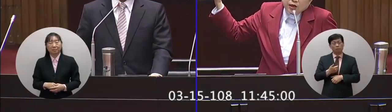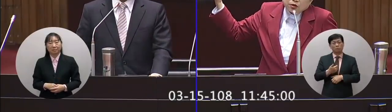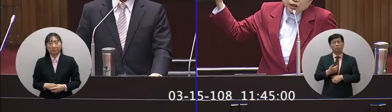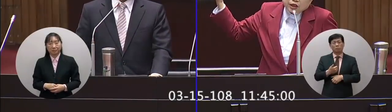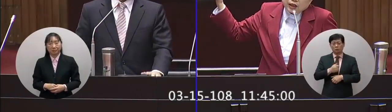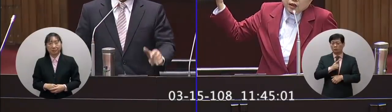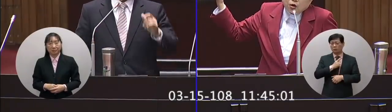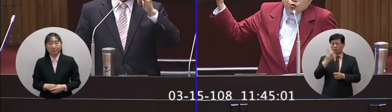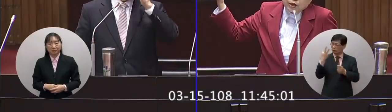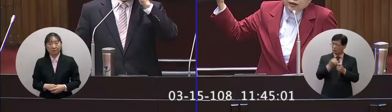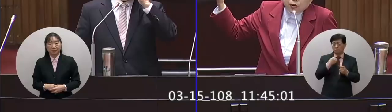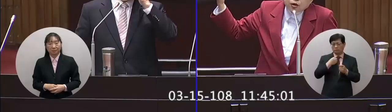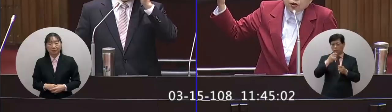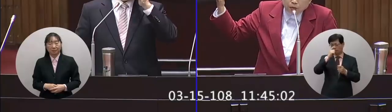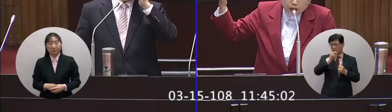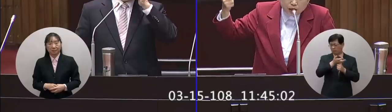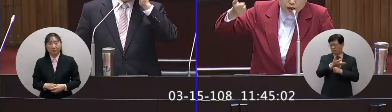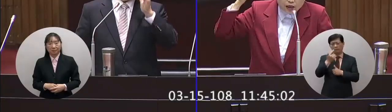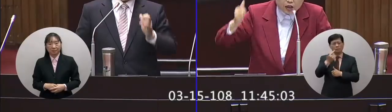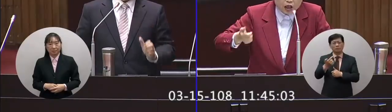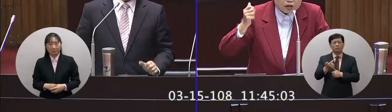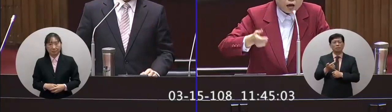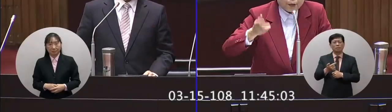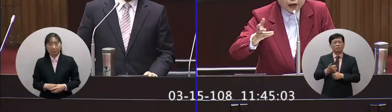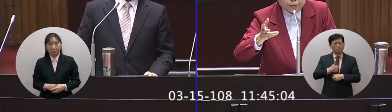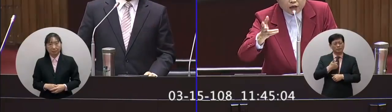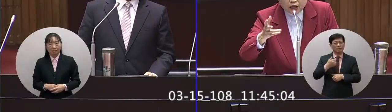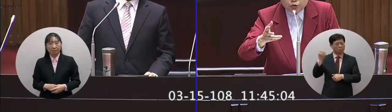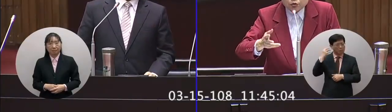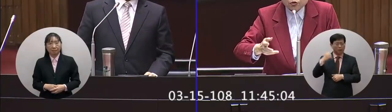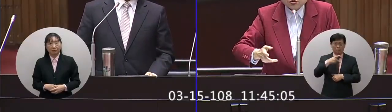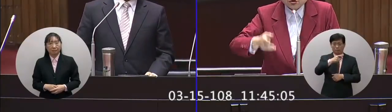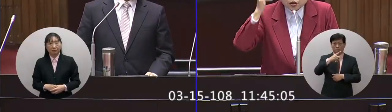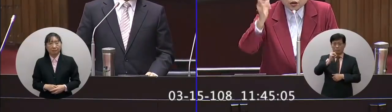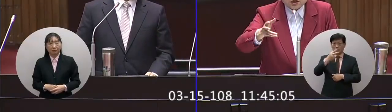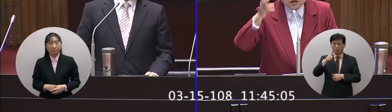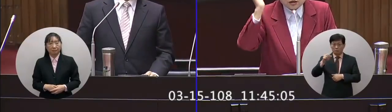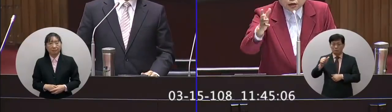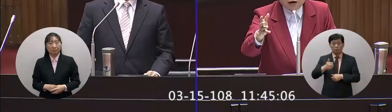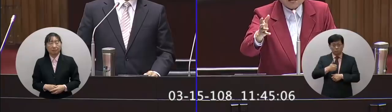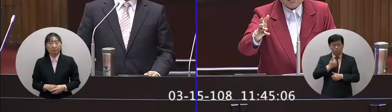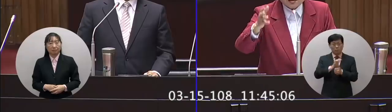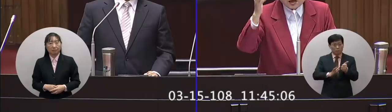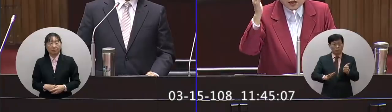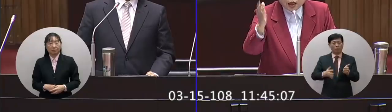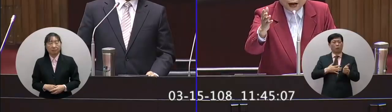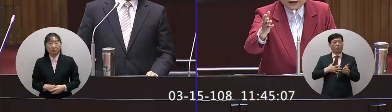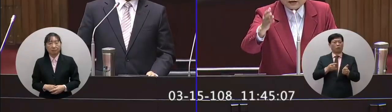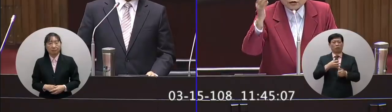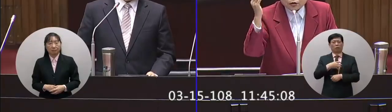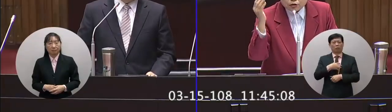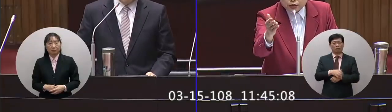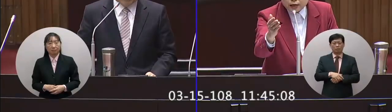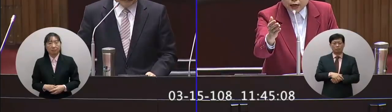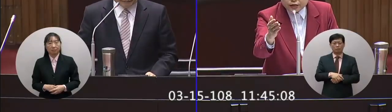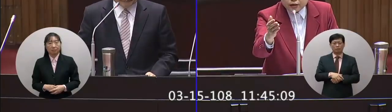已經遭受這幾年的空污嚴重我們已經聽到PM2.5就是知道可